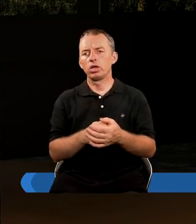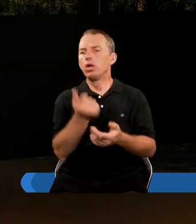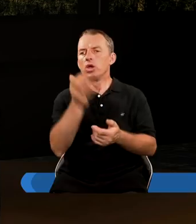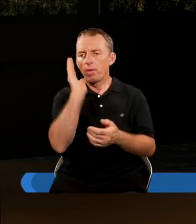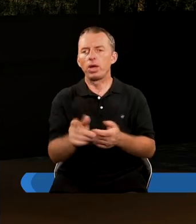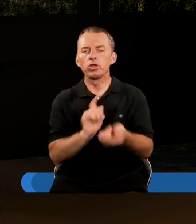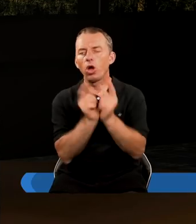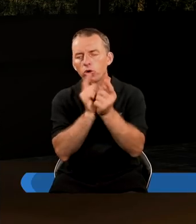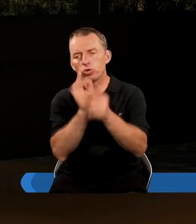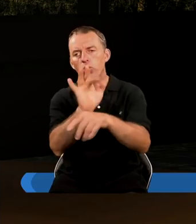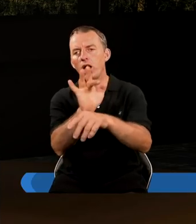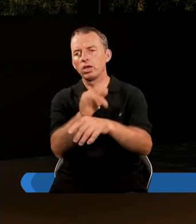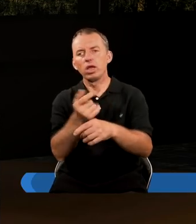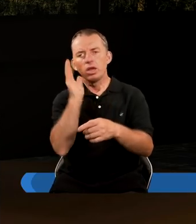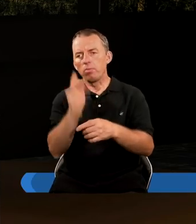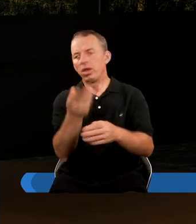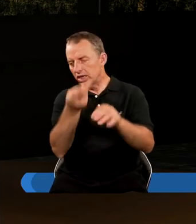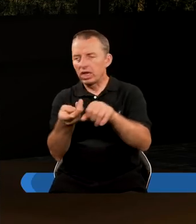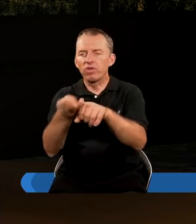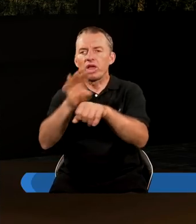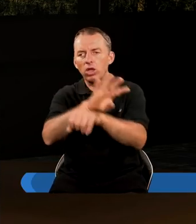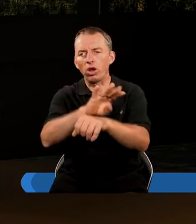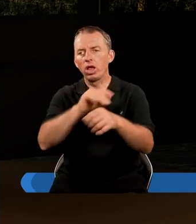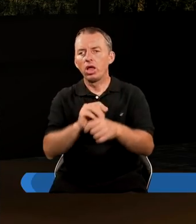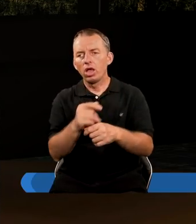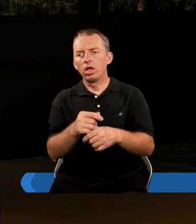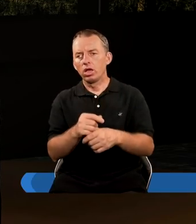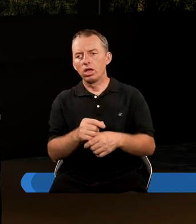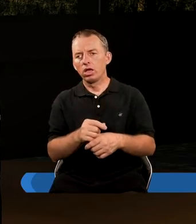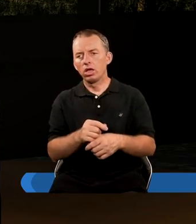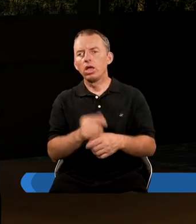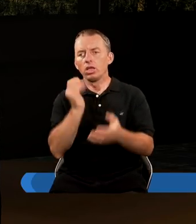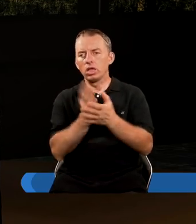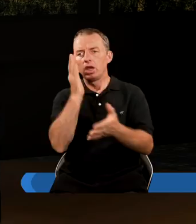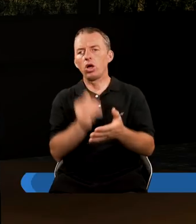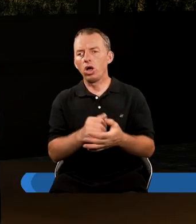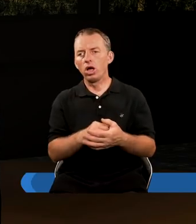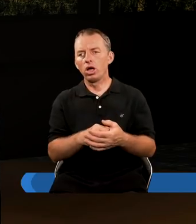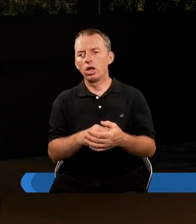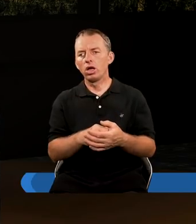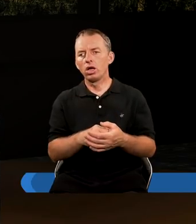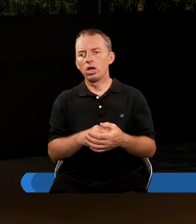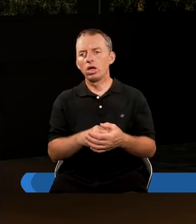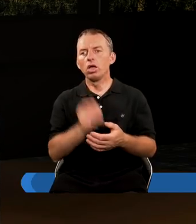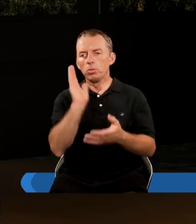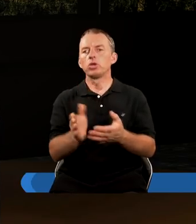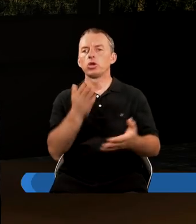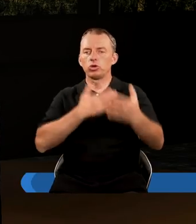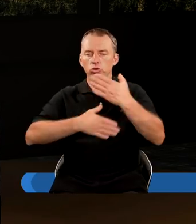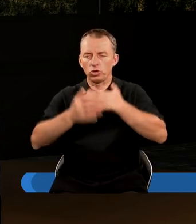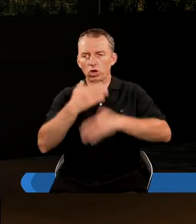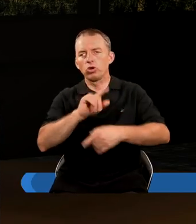nie będzie oszukany, nie będzie zwiedziony, zwiedziony, tylko będzie się